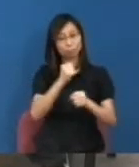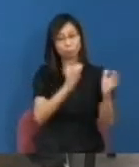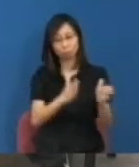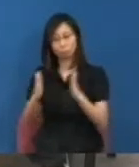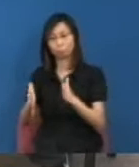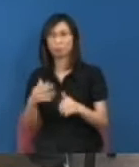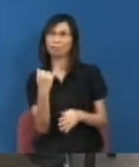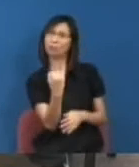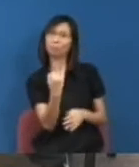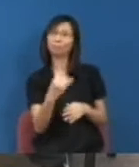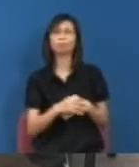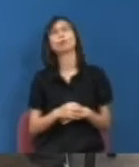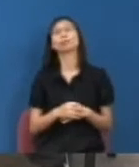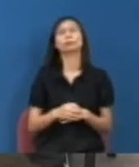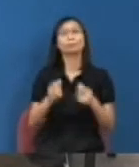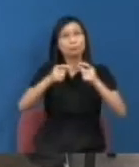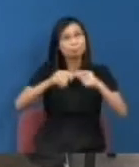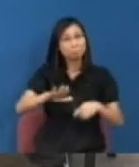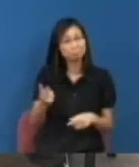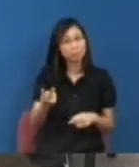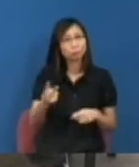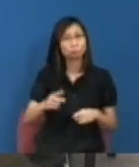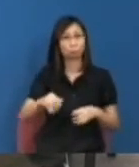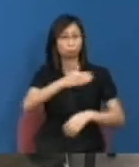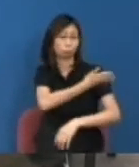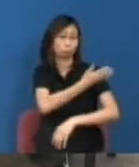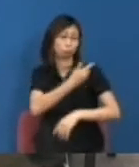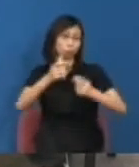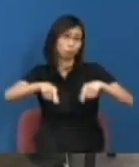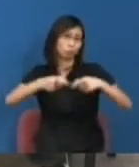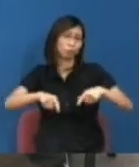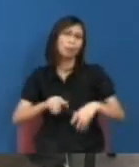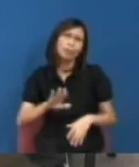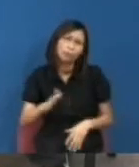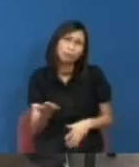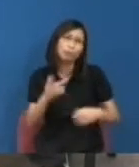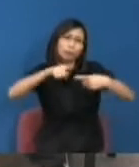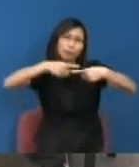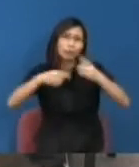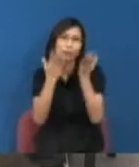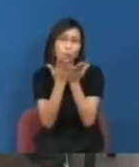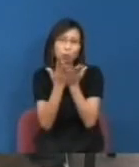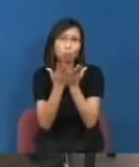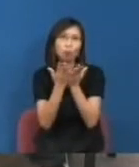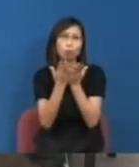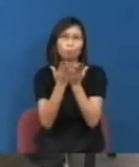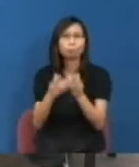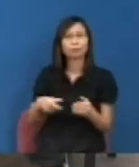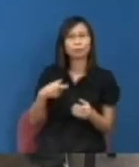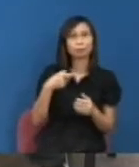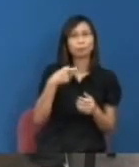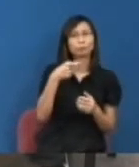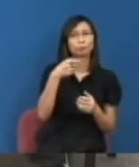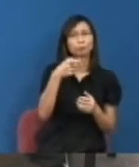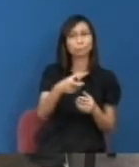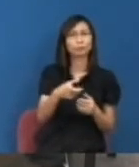其實為何大學沒有一個責任去幫他們呢還有你說花了少許錢其實令到人會覺得大